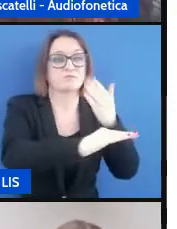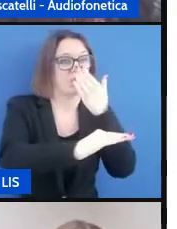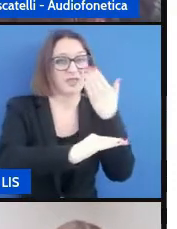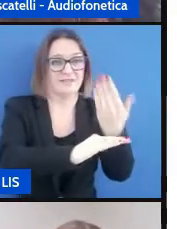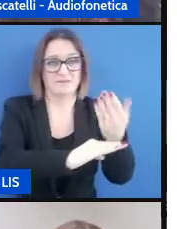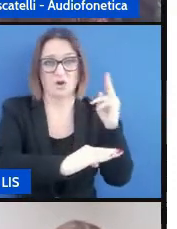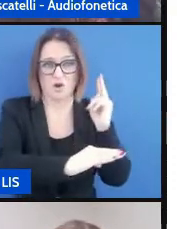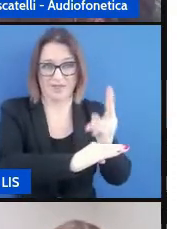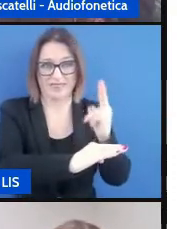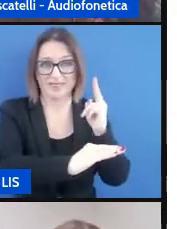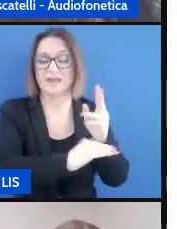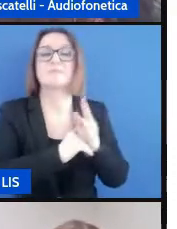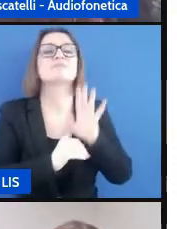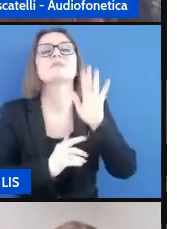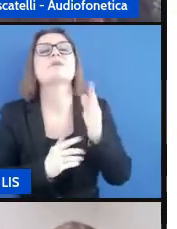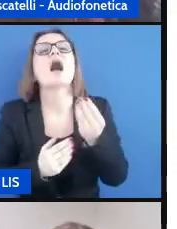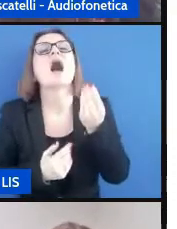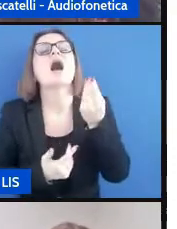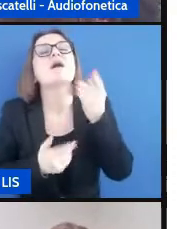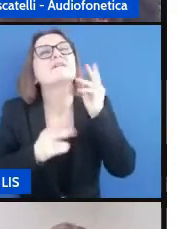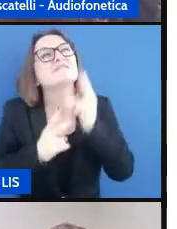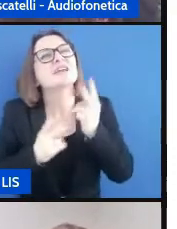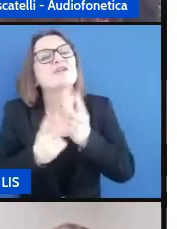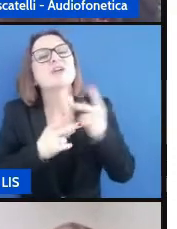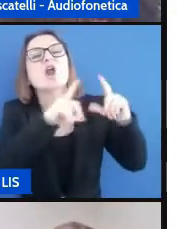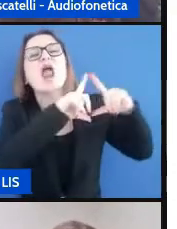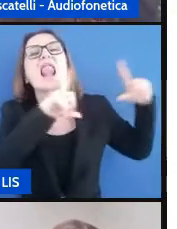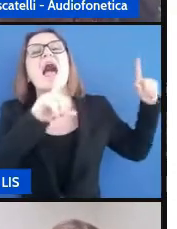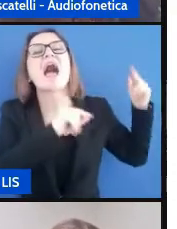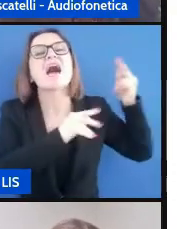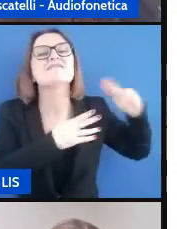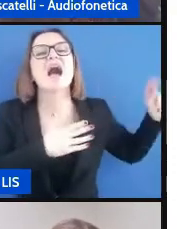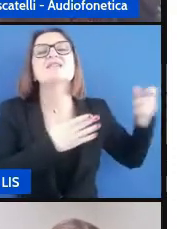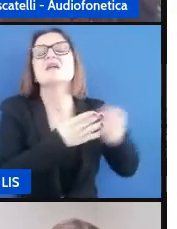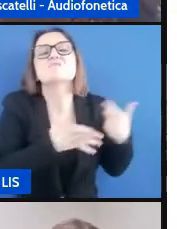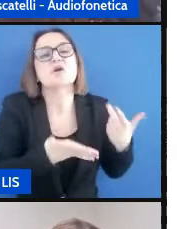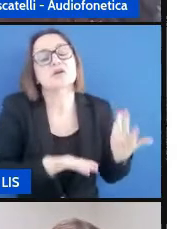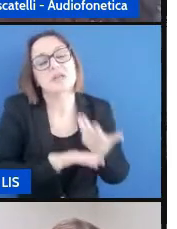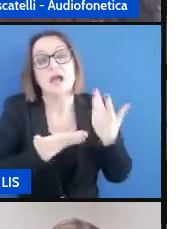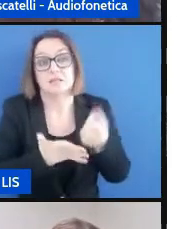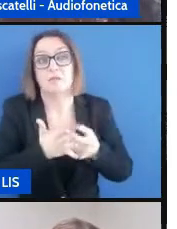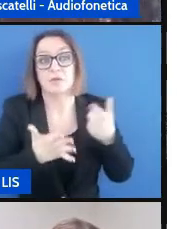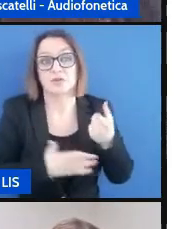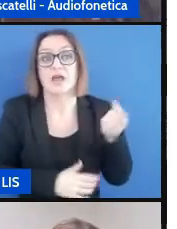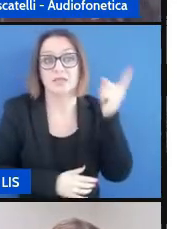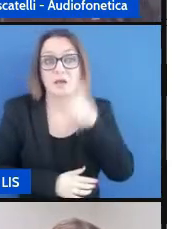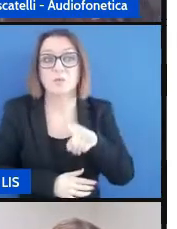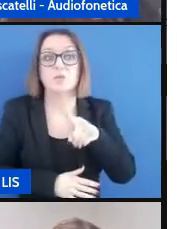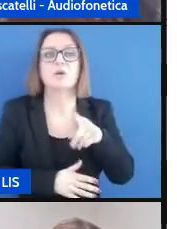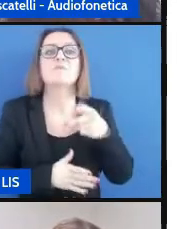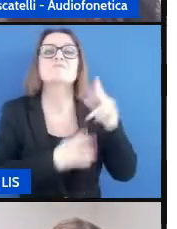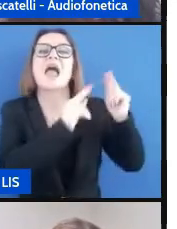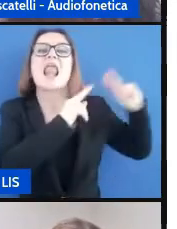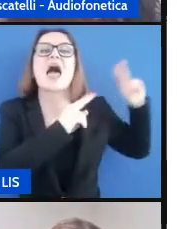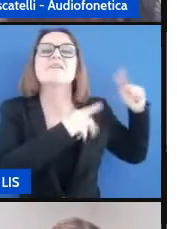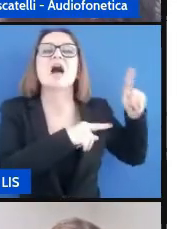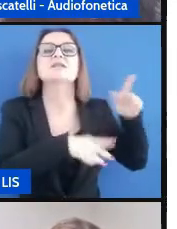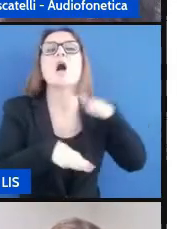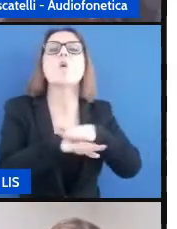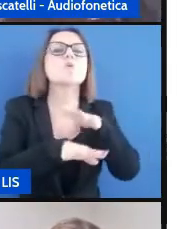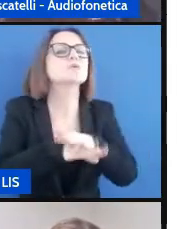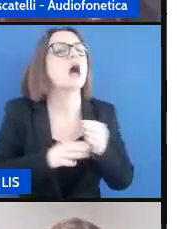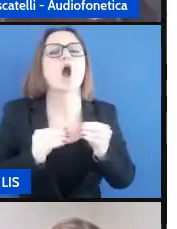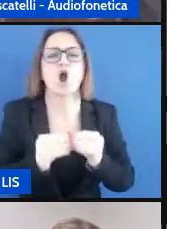più che l'oggetto lavagna è fondamentale tenere in considerazione l'utilizzo della lavagna cioè l